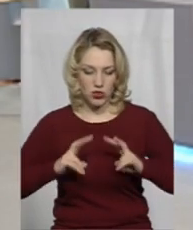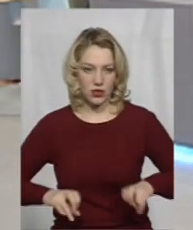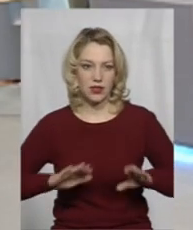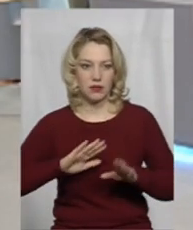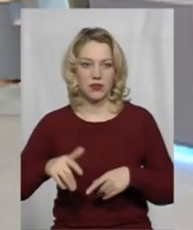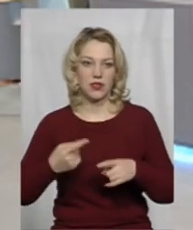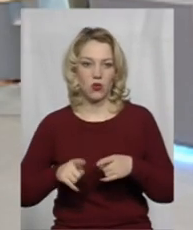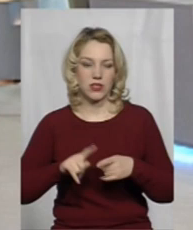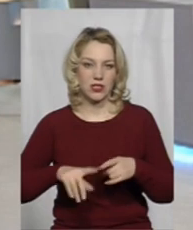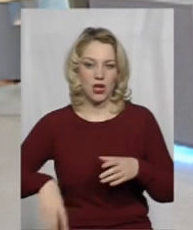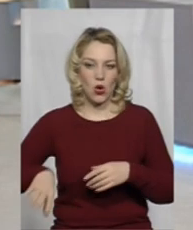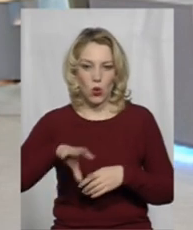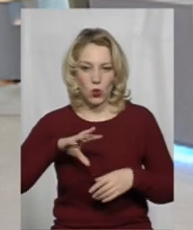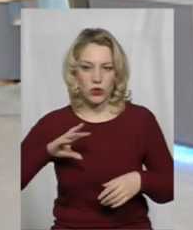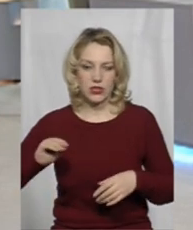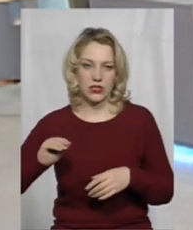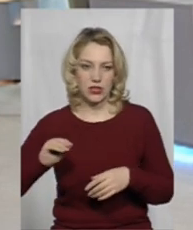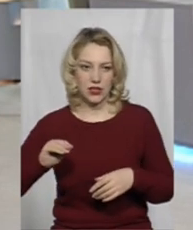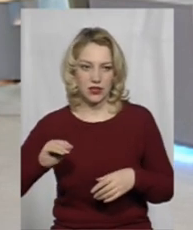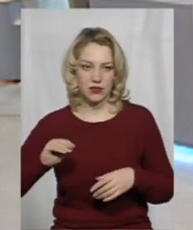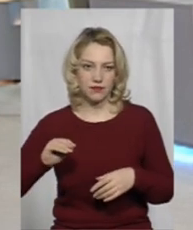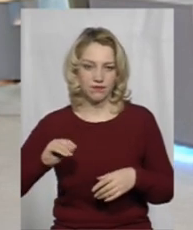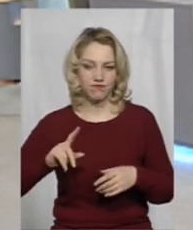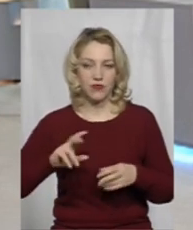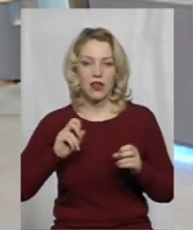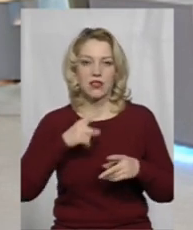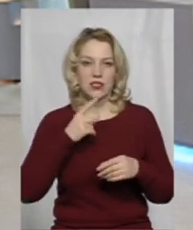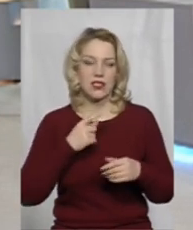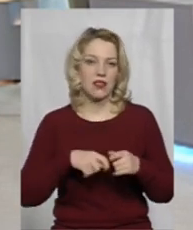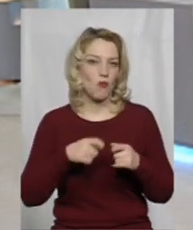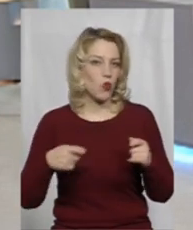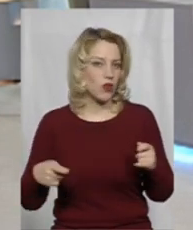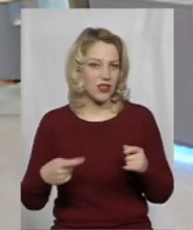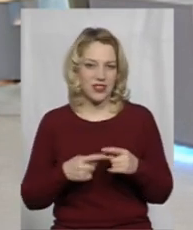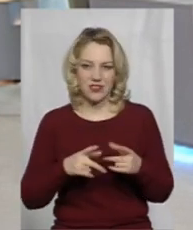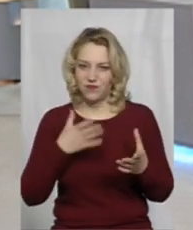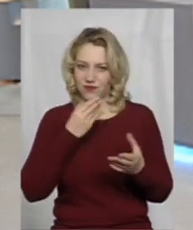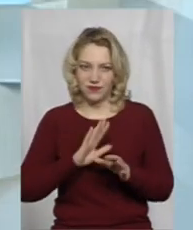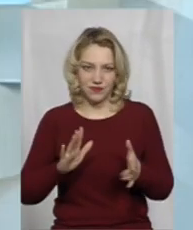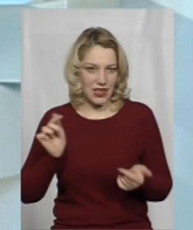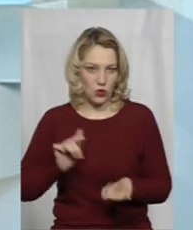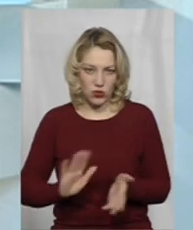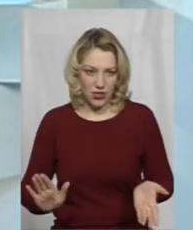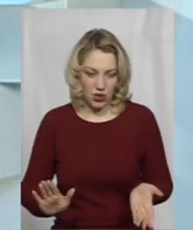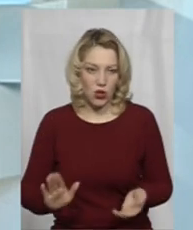оцих всіх, скажімо так, назвати їх бюрократично, напевно, недоцільно, скажімо так,